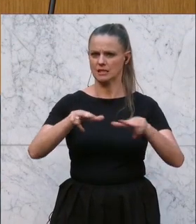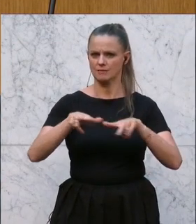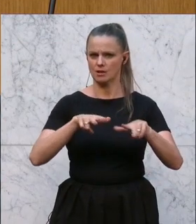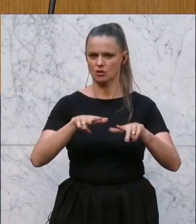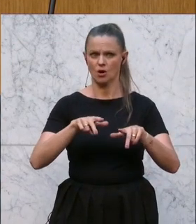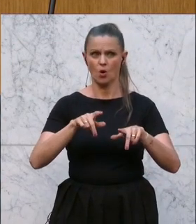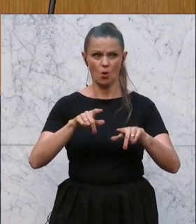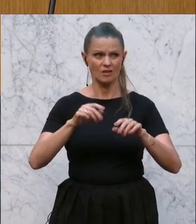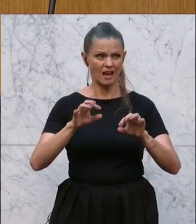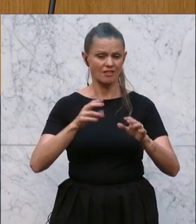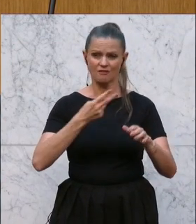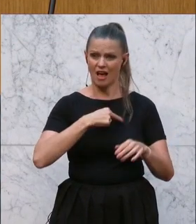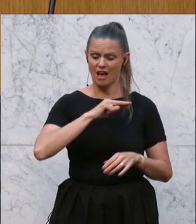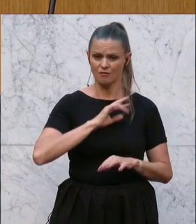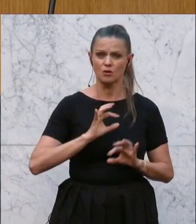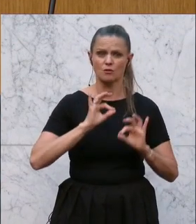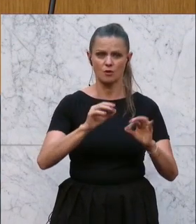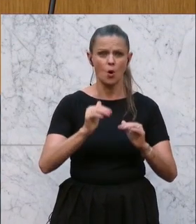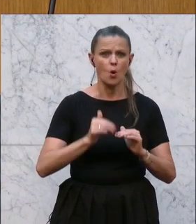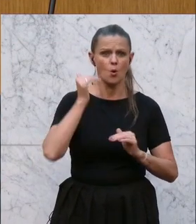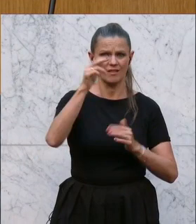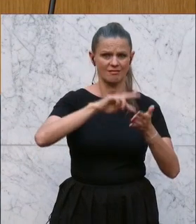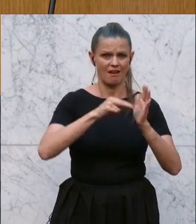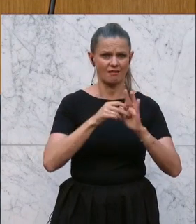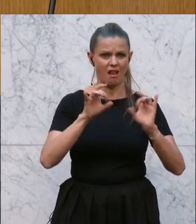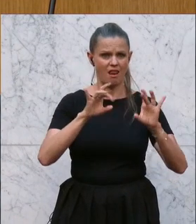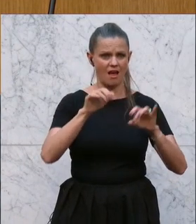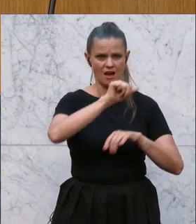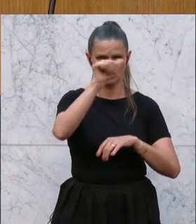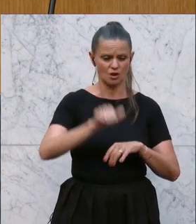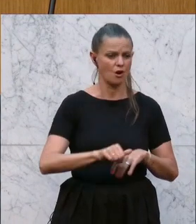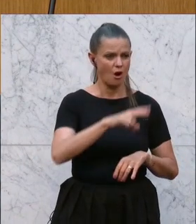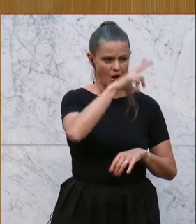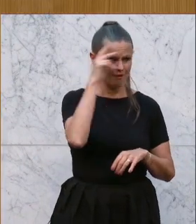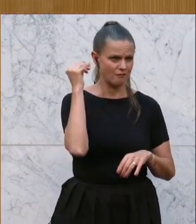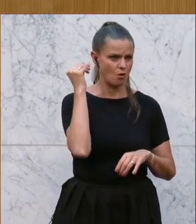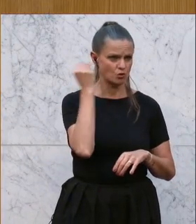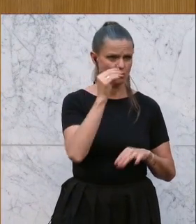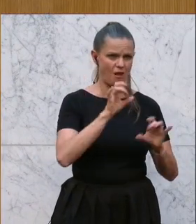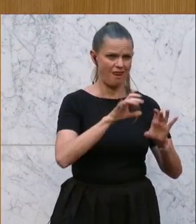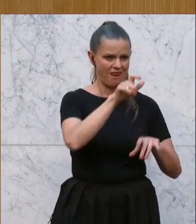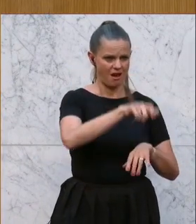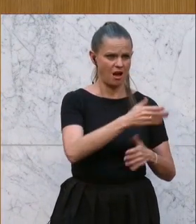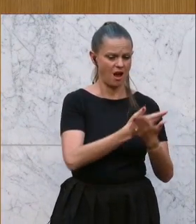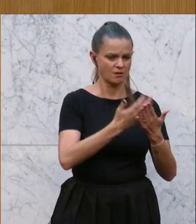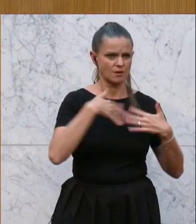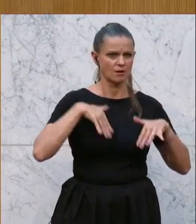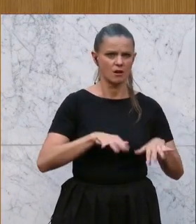höhere technische Lehranstalten. Es kann nicht sein, dass die ausgebildete Volksschullehrerin plötzlich zuständig ist, als